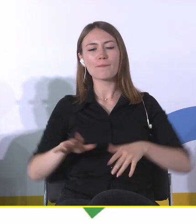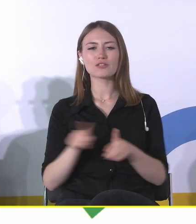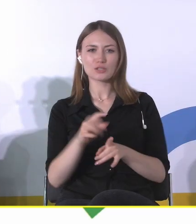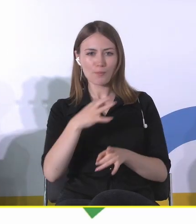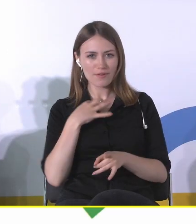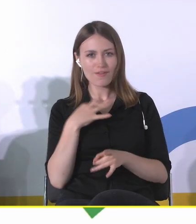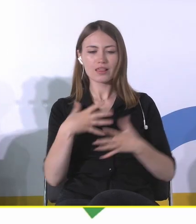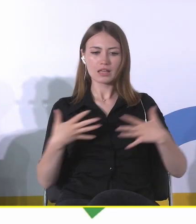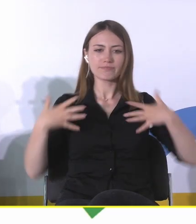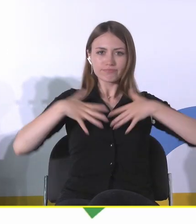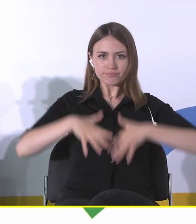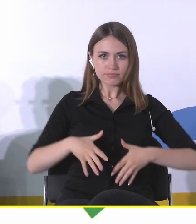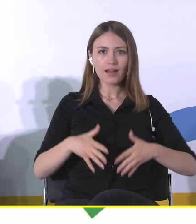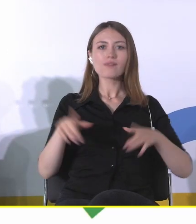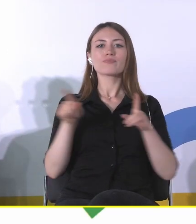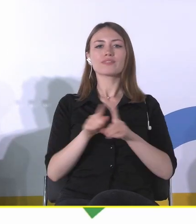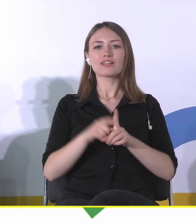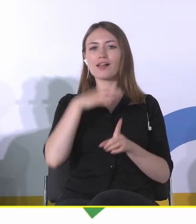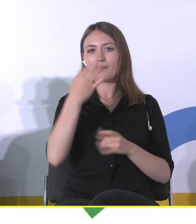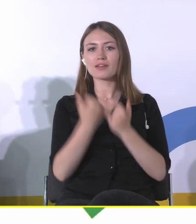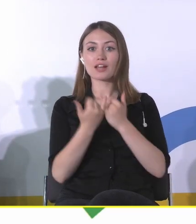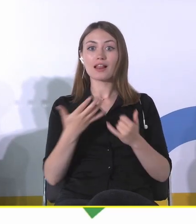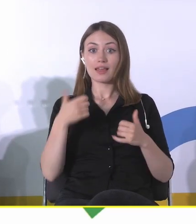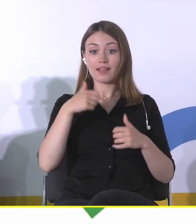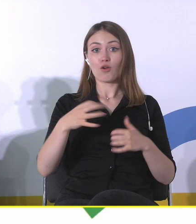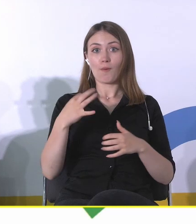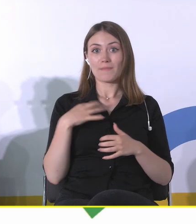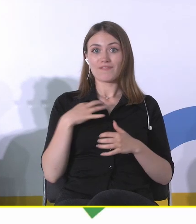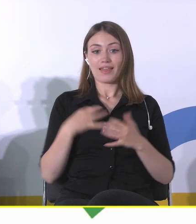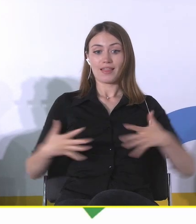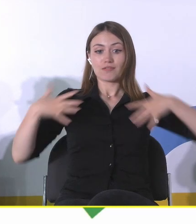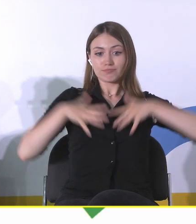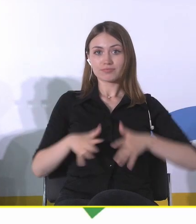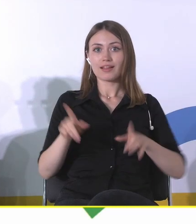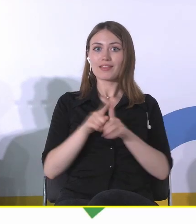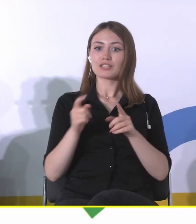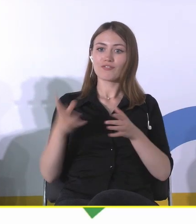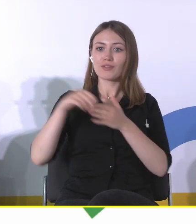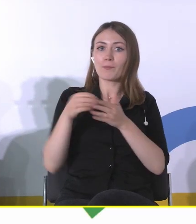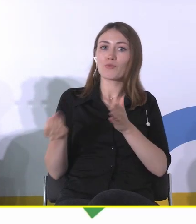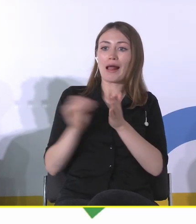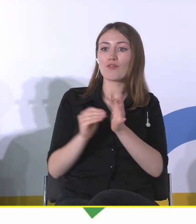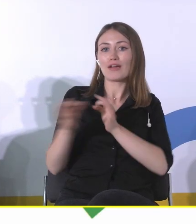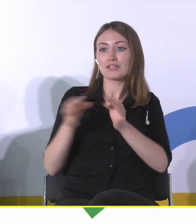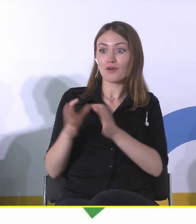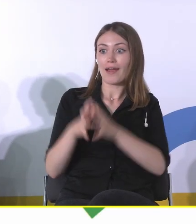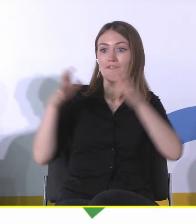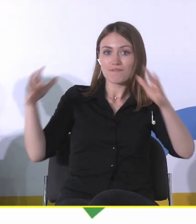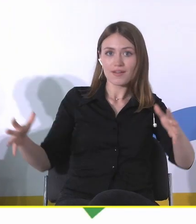lepiej, jeżeli te doświadczenia indywidualne były elementem jakiejś większej powieści, szerszej, były budowane. Natomiast